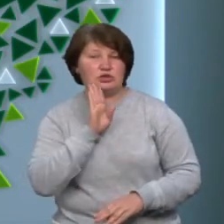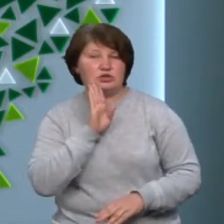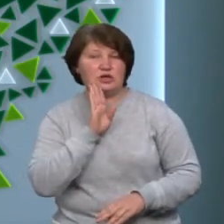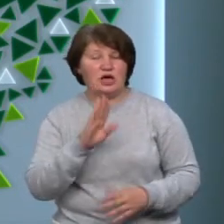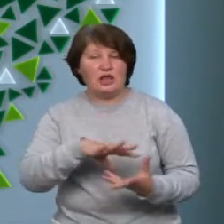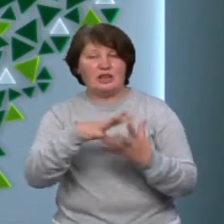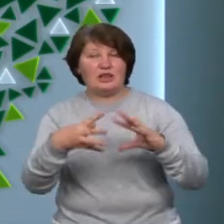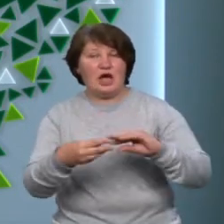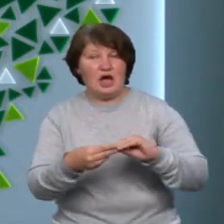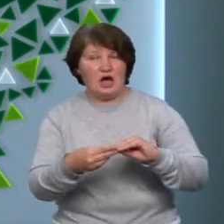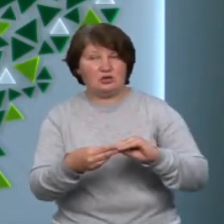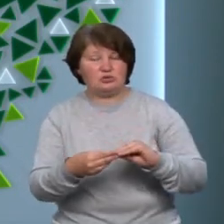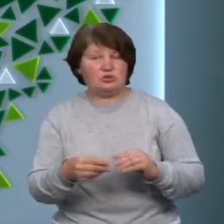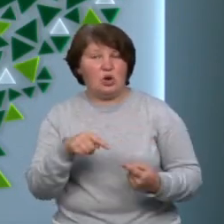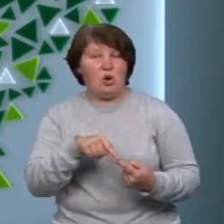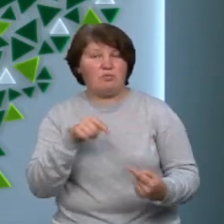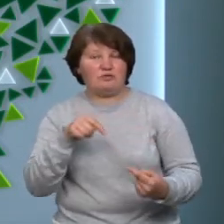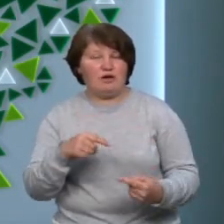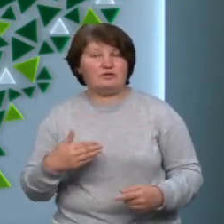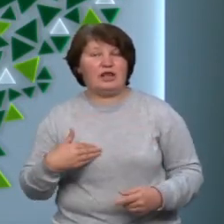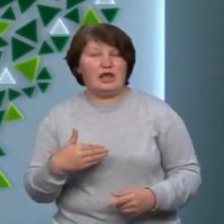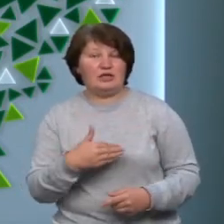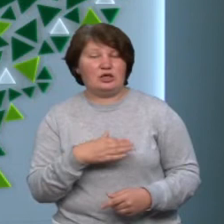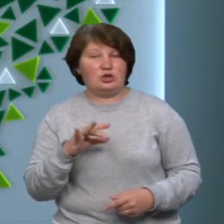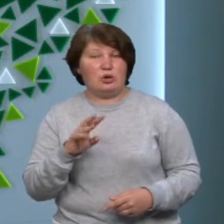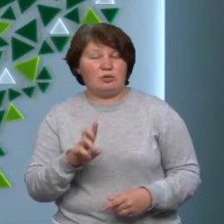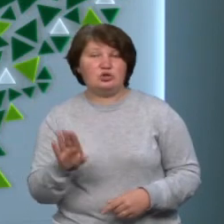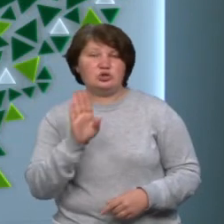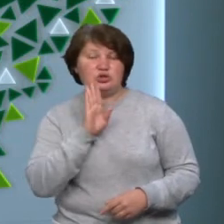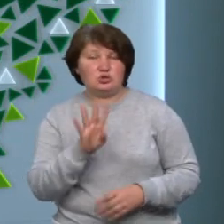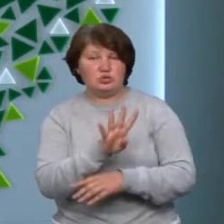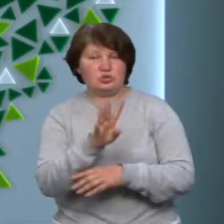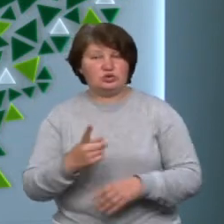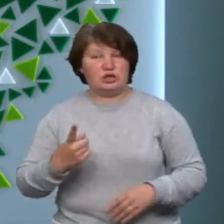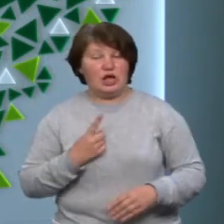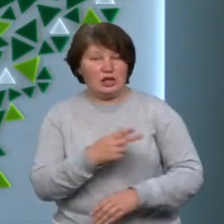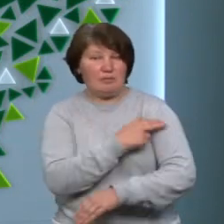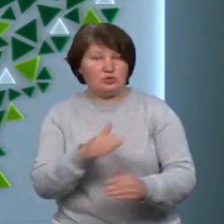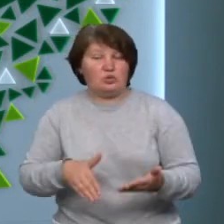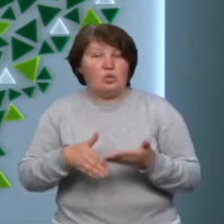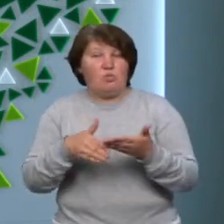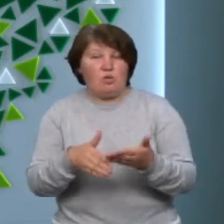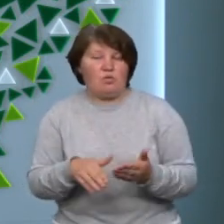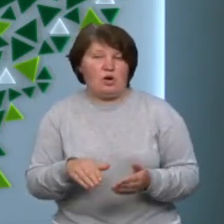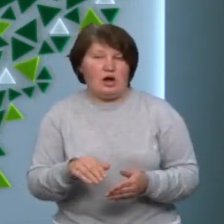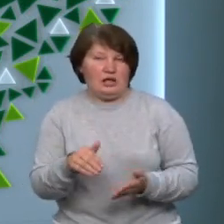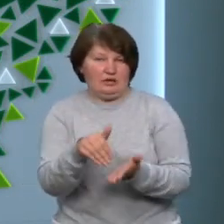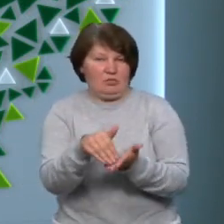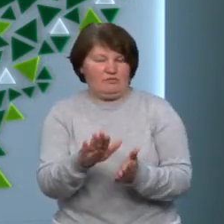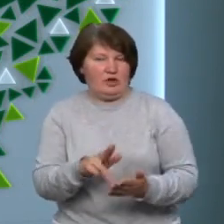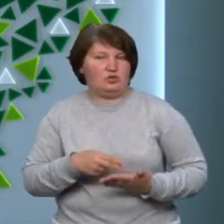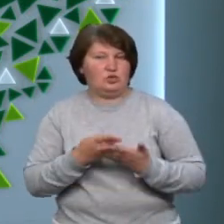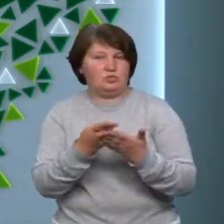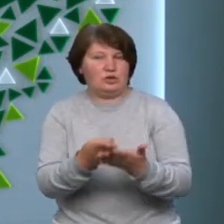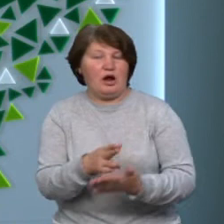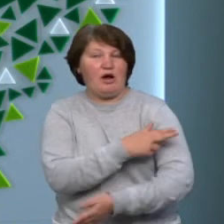діагноз обірвався легеневий тромб. Жінка 4 години чекала на медичну допомогу, але її відмовлялись ушпиталити. У